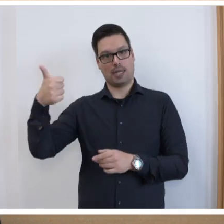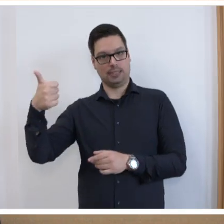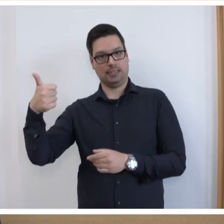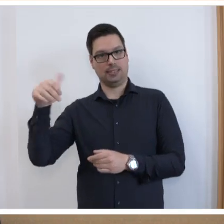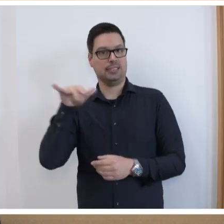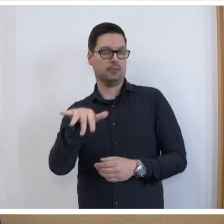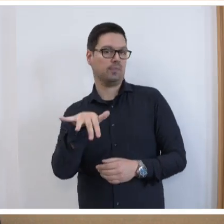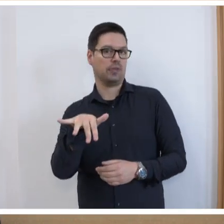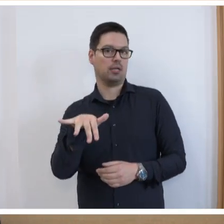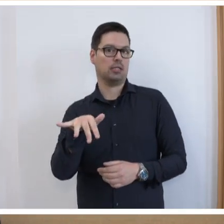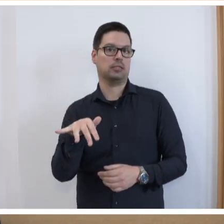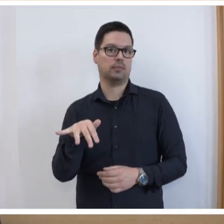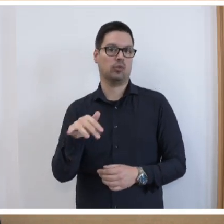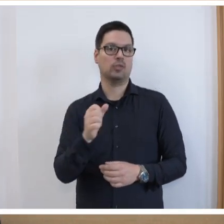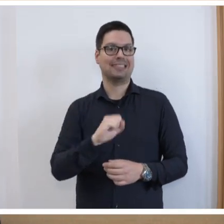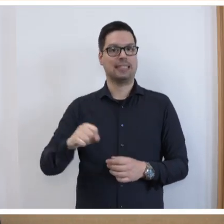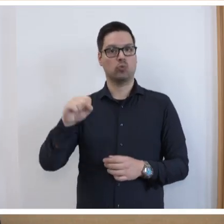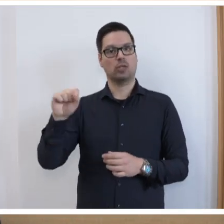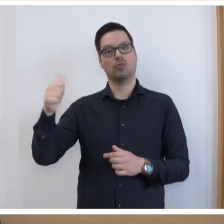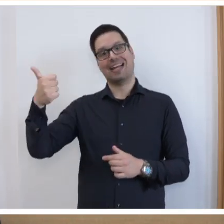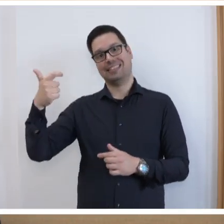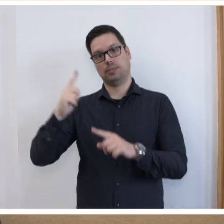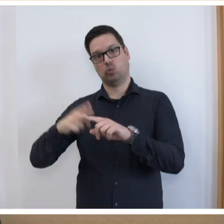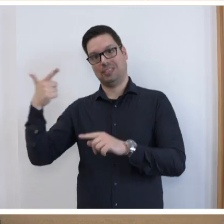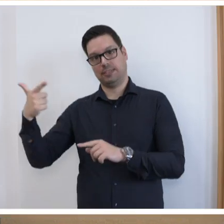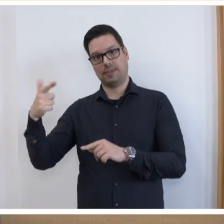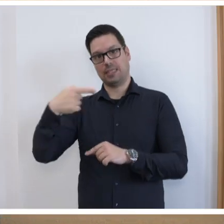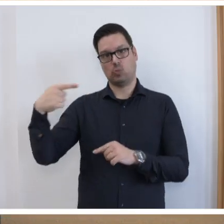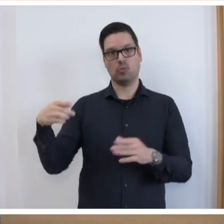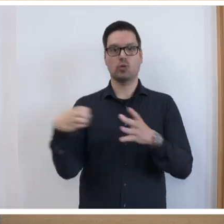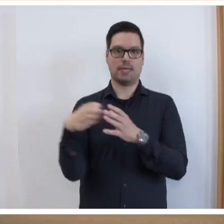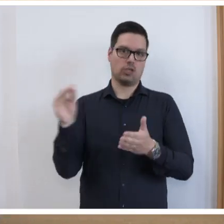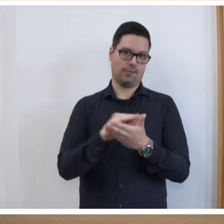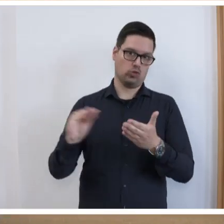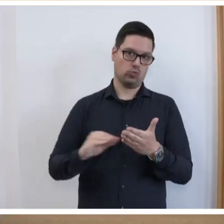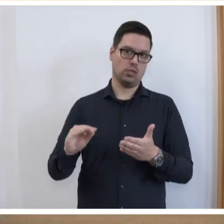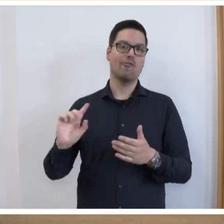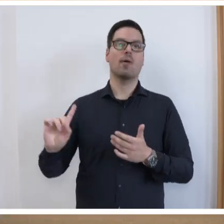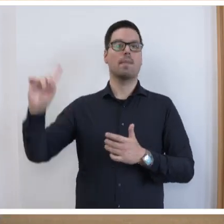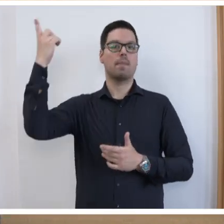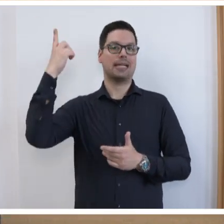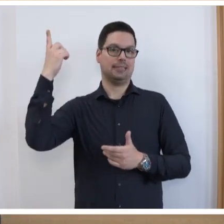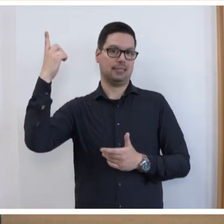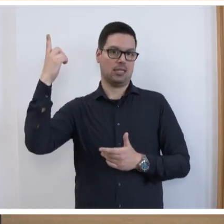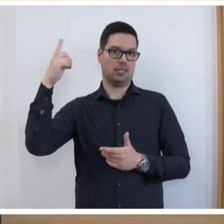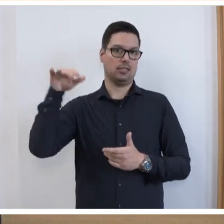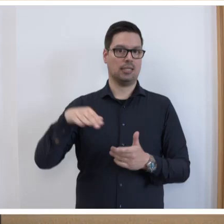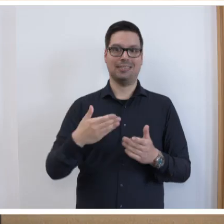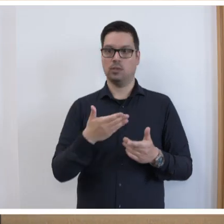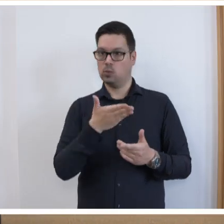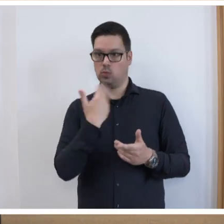sowie für Sekundarstufe 1 und 2 an Gymnasien und Gemeinschaftsschulen für Masterabsolventinnen aus Nicht